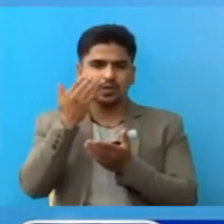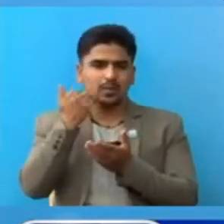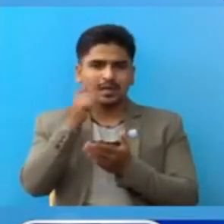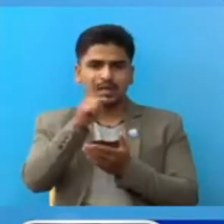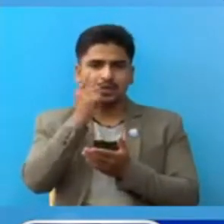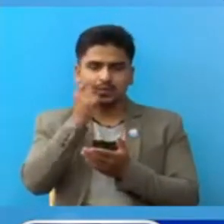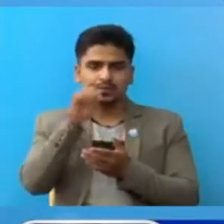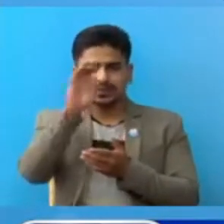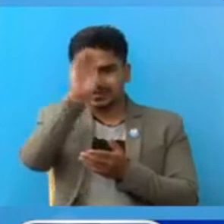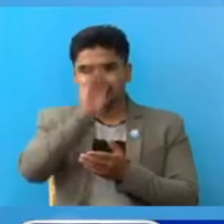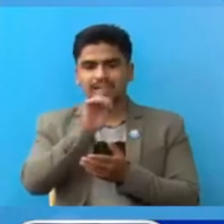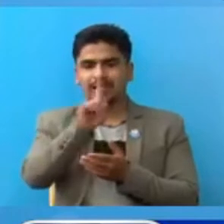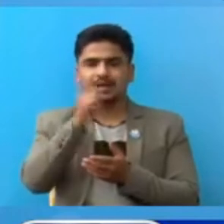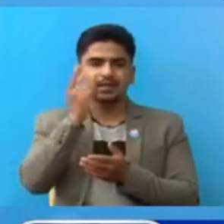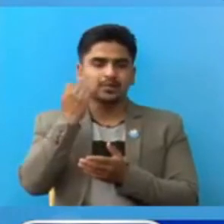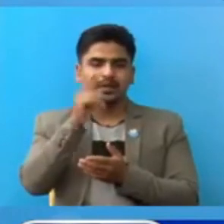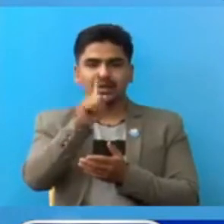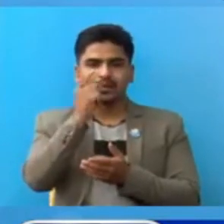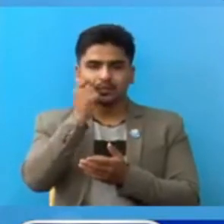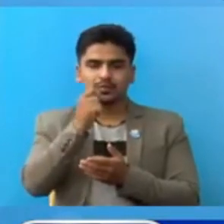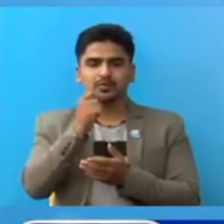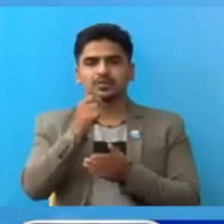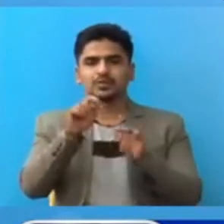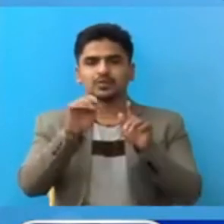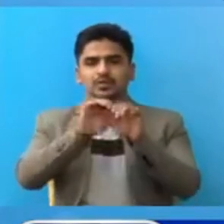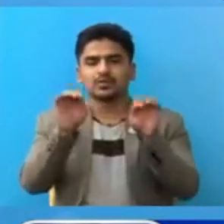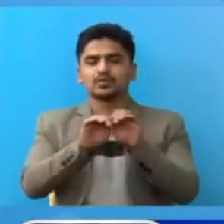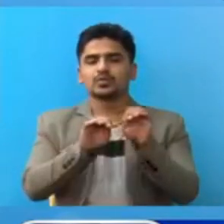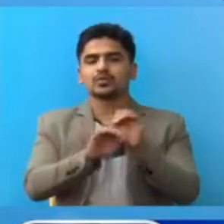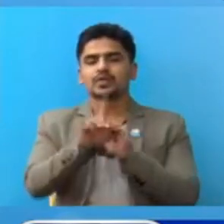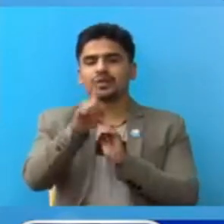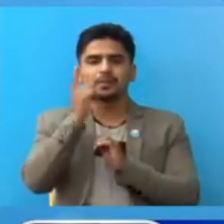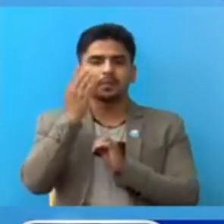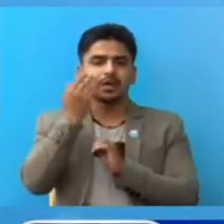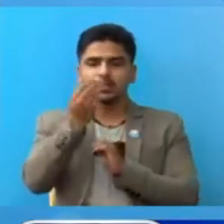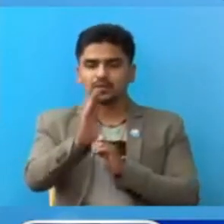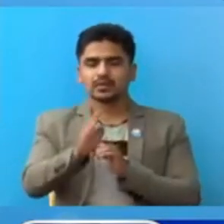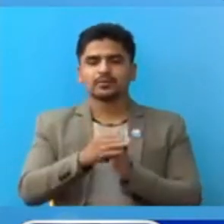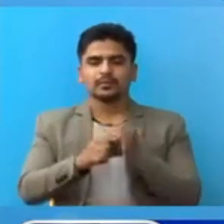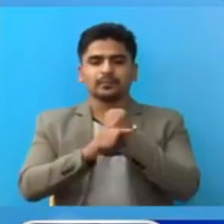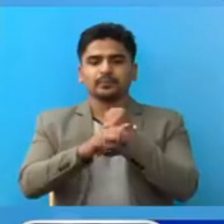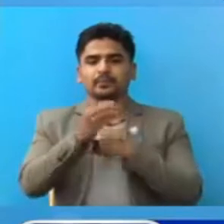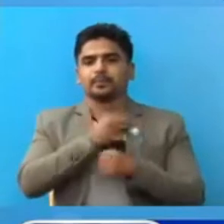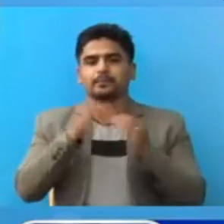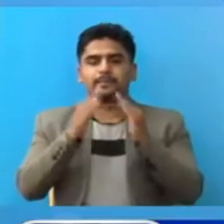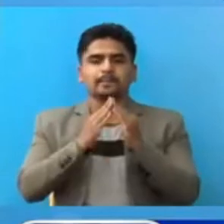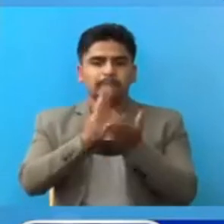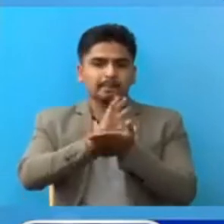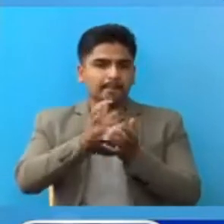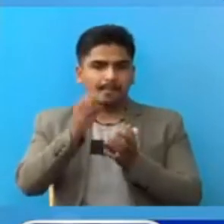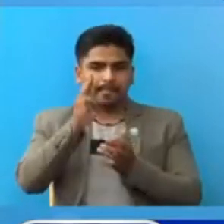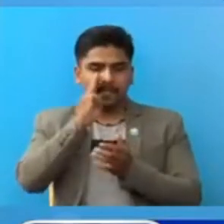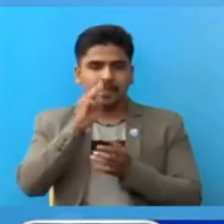सिरा का 1 महिला रा एक पुरूस रा सुन्षरी का 1 महिला हुनों छो कोशी अस्पताल विराट नगर में